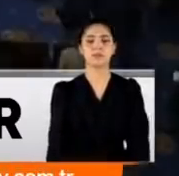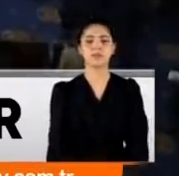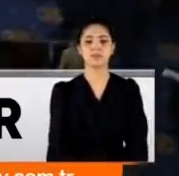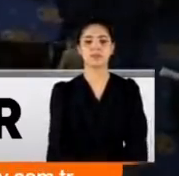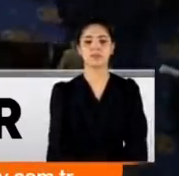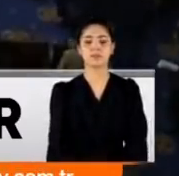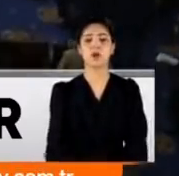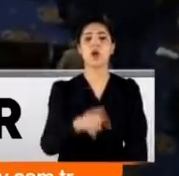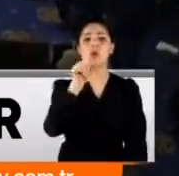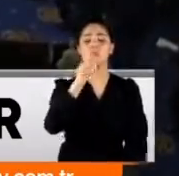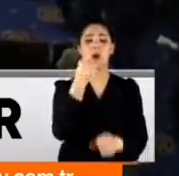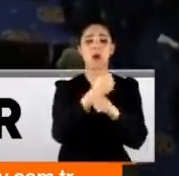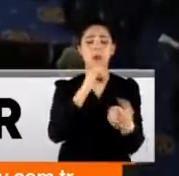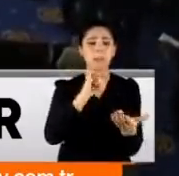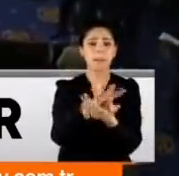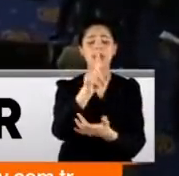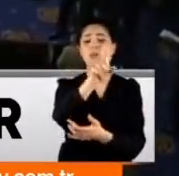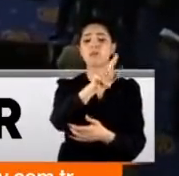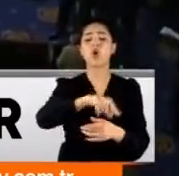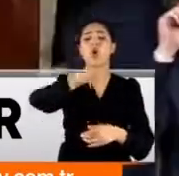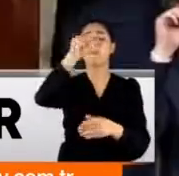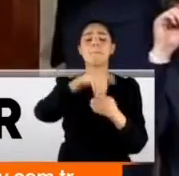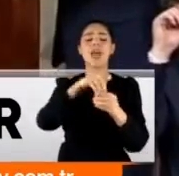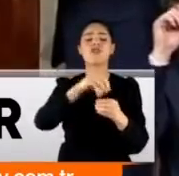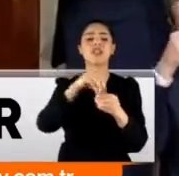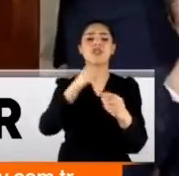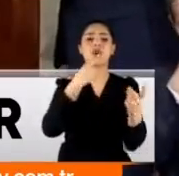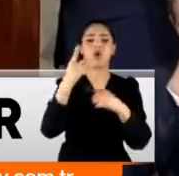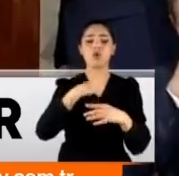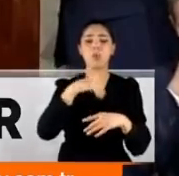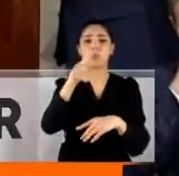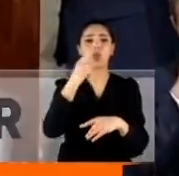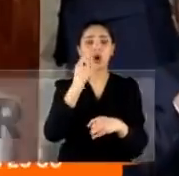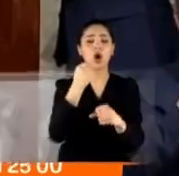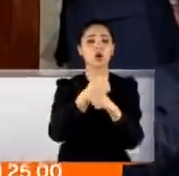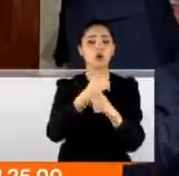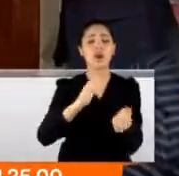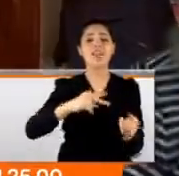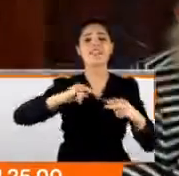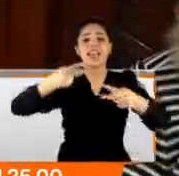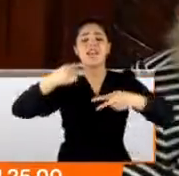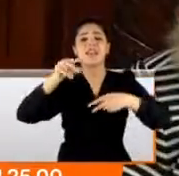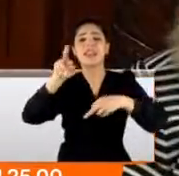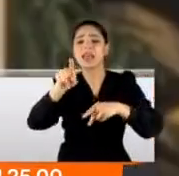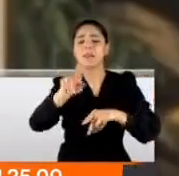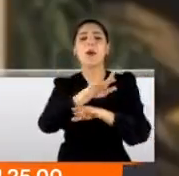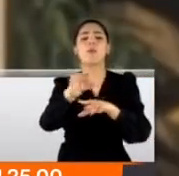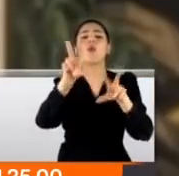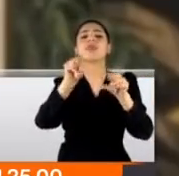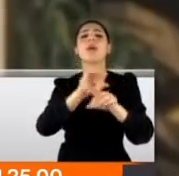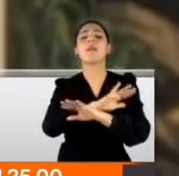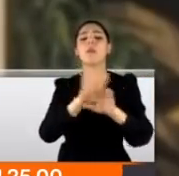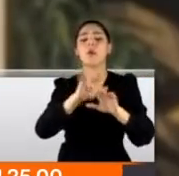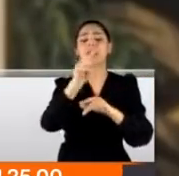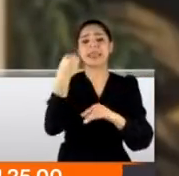Azil talebi haftanın ilk günü meclis gündemine getirilecek ama buna rağmen görev devrine kadar süreç tamamlanamayabilir. Trump